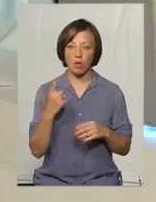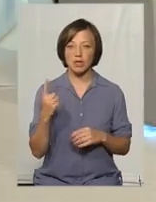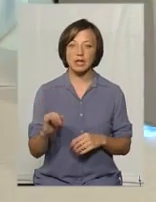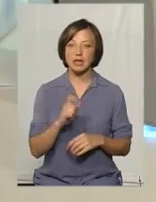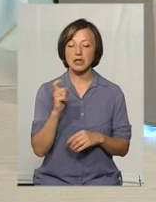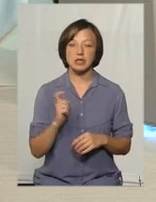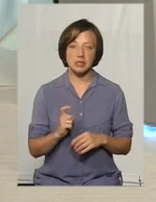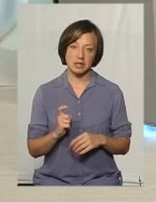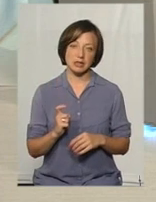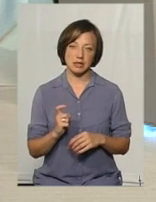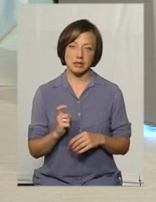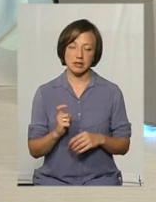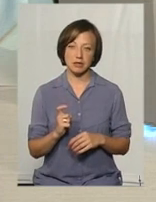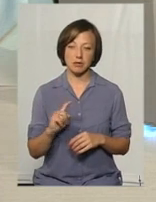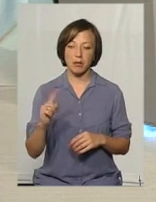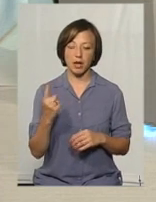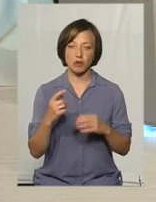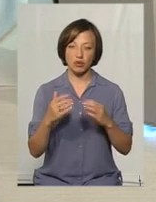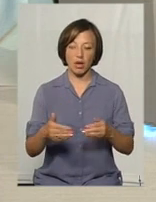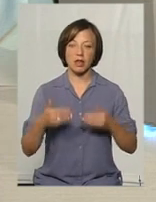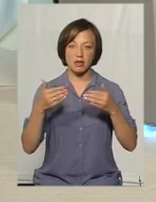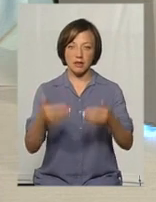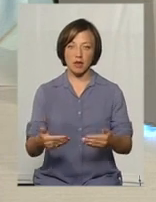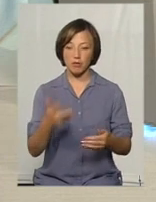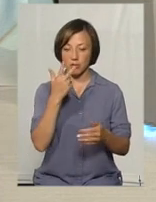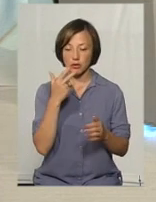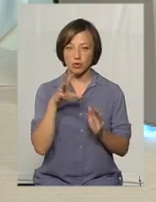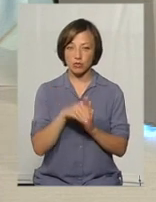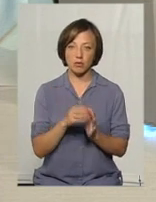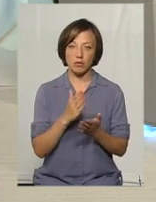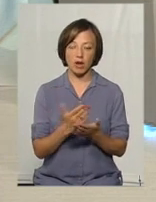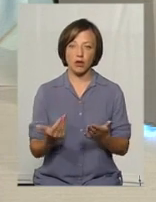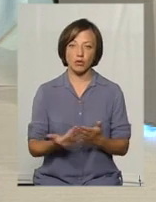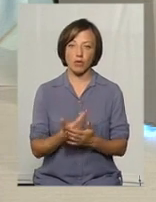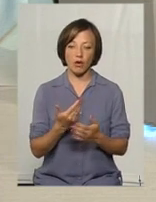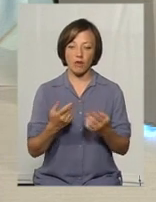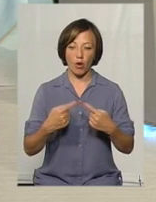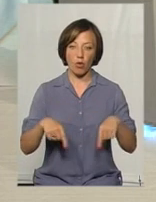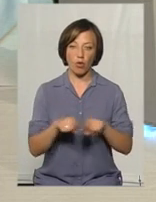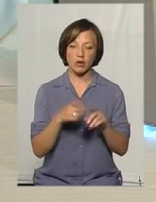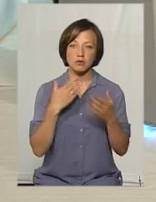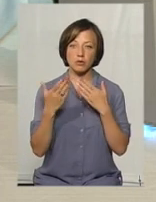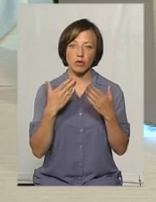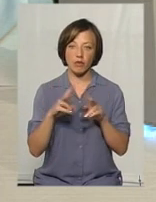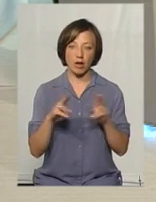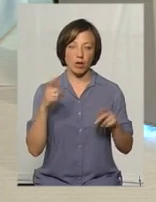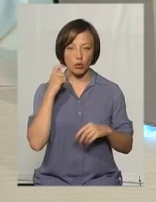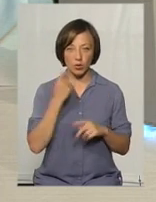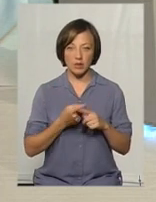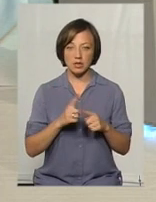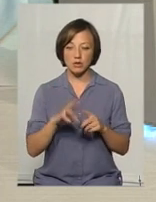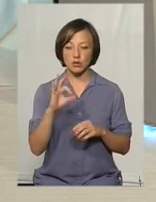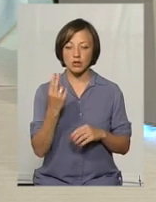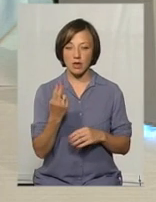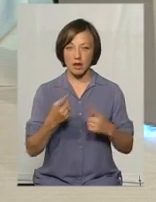тих перших етапів, де вона соціалізується і має нове коло спілкування своїх однолітків. Соціальна